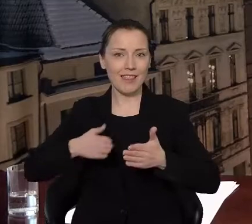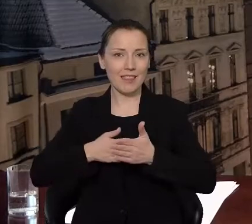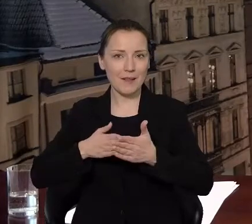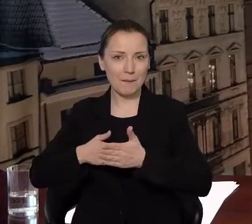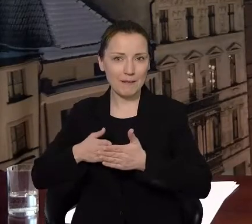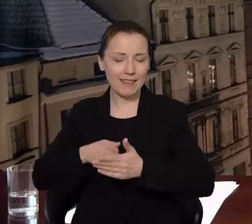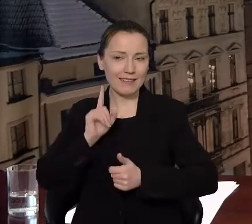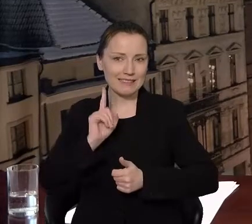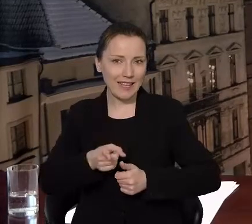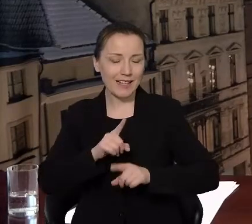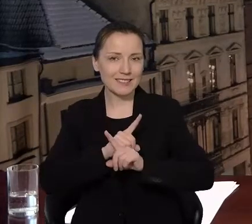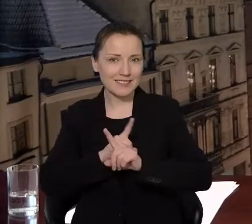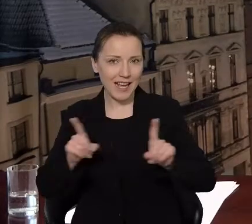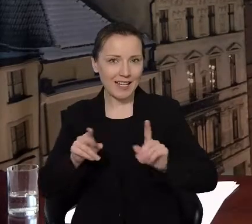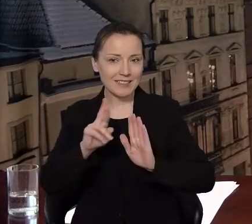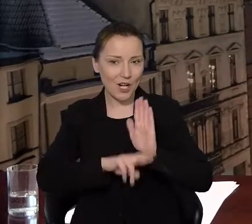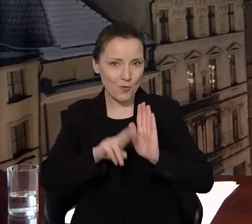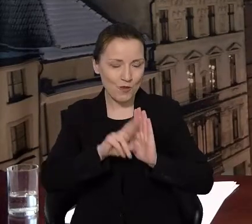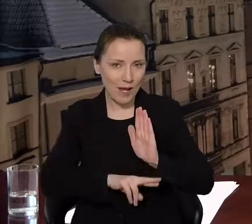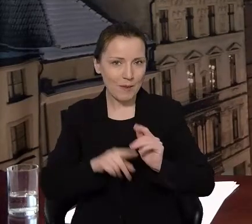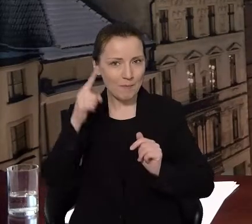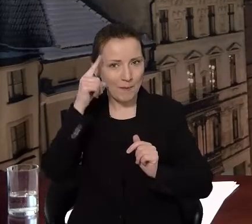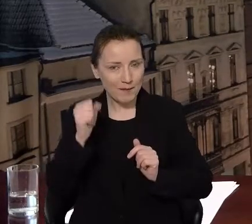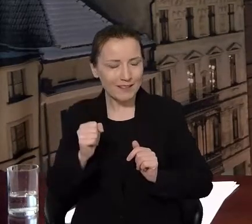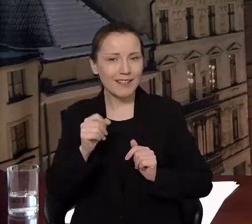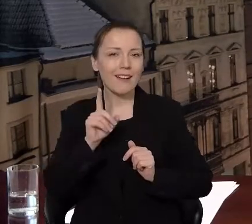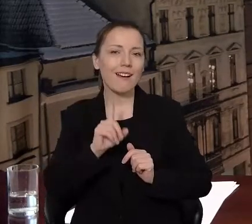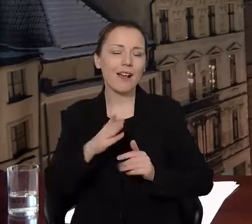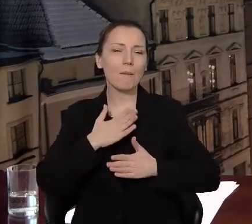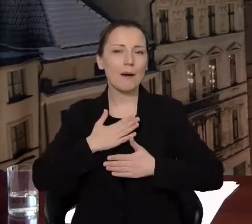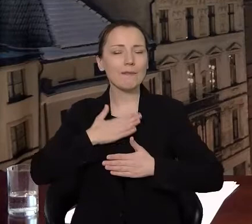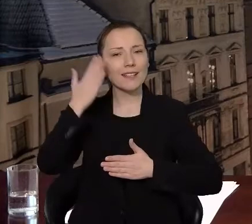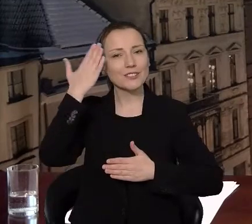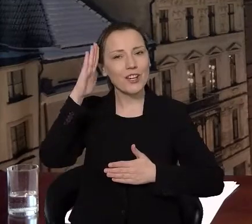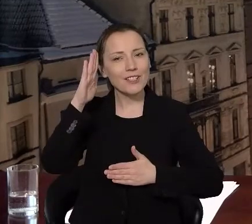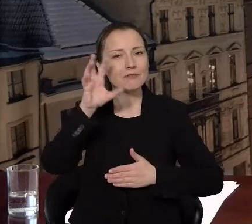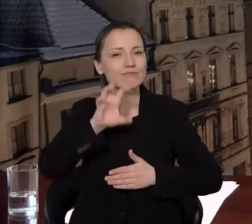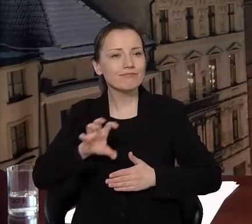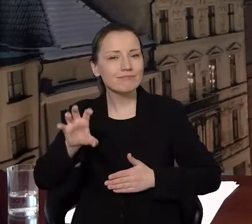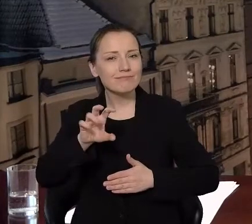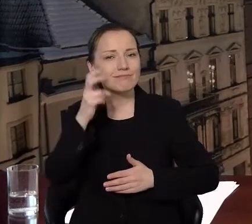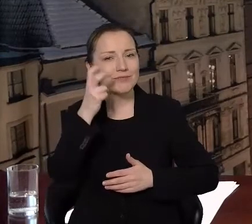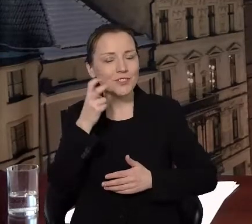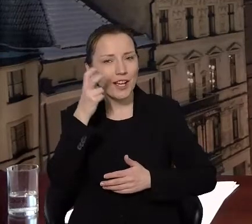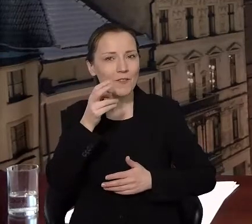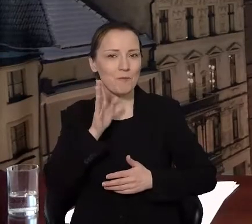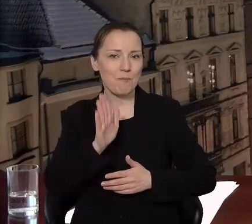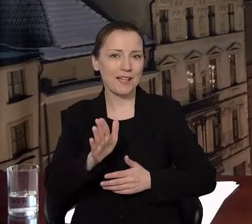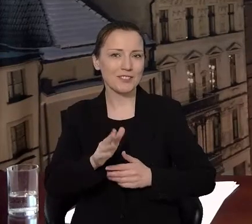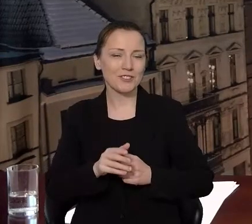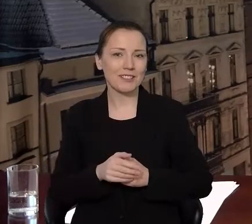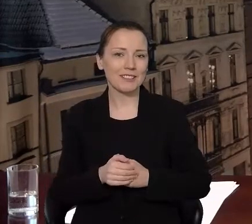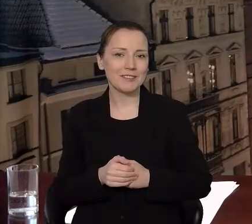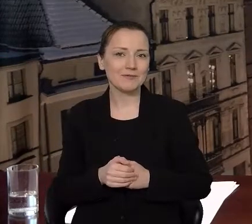zakazami i nakazami epidemicznymi, ale mam nadzieję, że zbudzi zainteresowanie Państwa